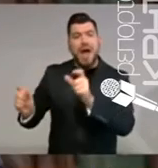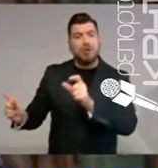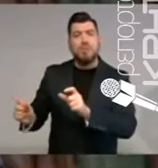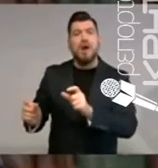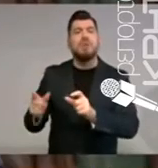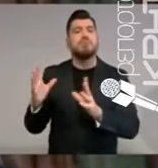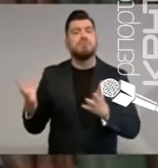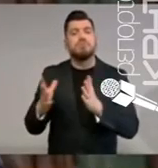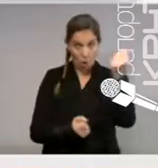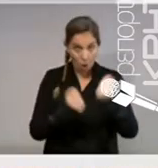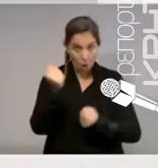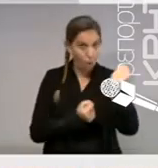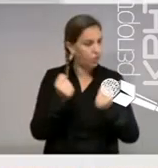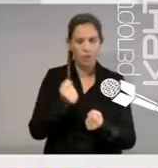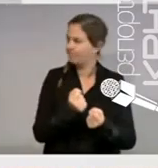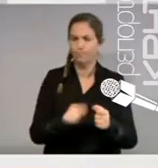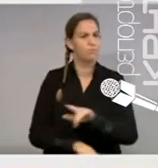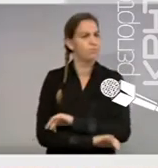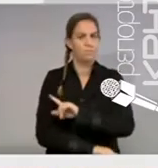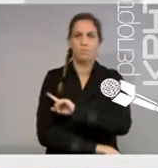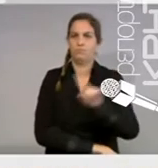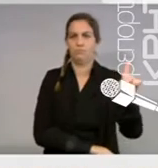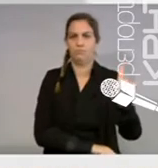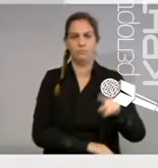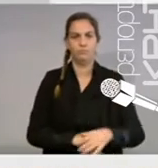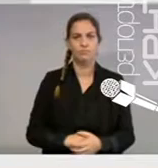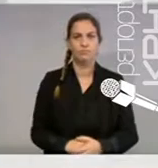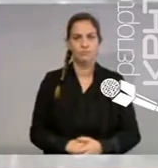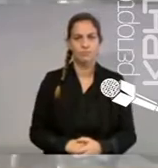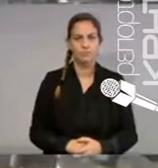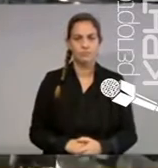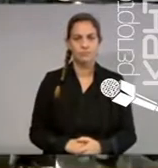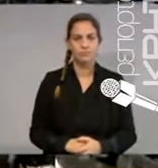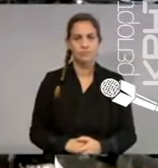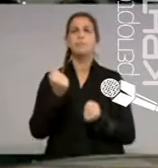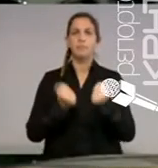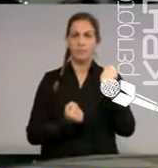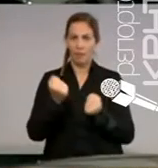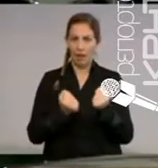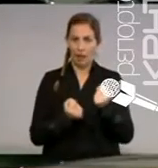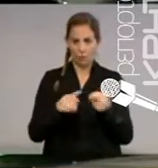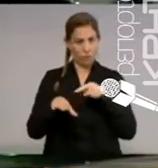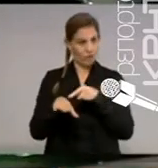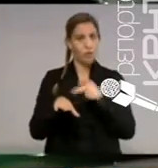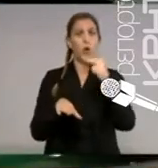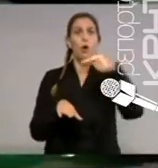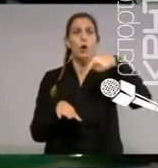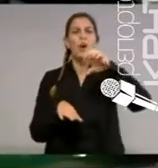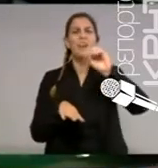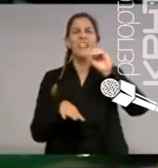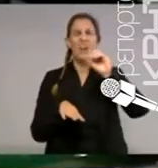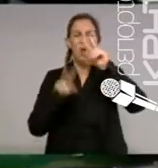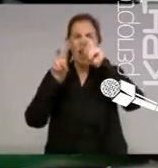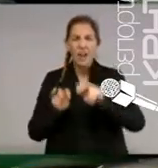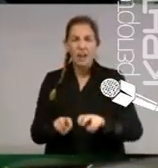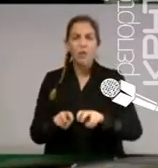κυκλοφορίας και βελτίωση της ασφάλειας των υποδομών και των οχημάτων. Ένα όχημα το οποίο για παράδειγμα έχει λιγμένο κταίο ή φανούς οι οποίοι δεν